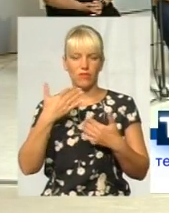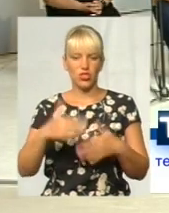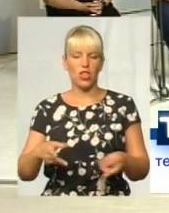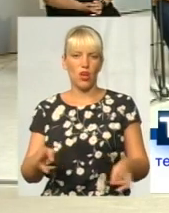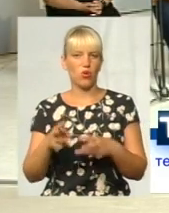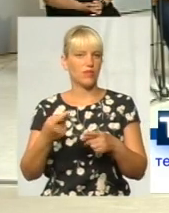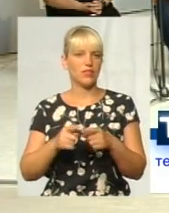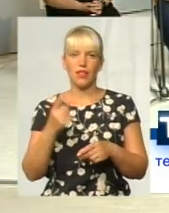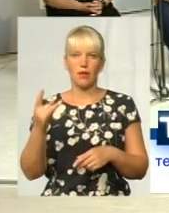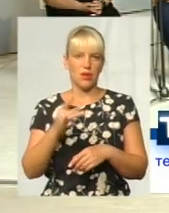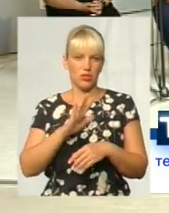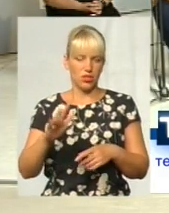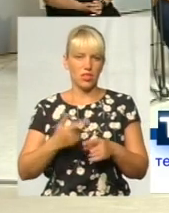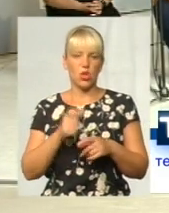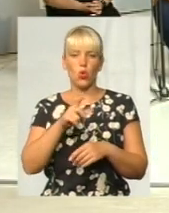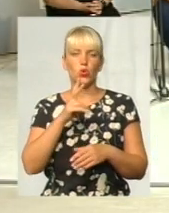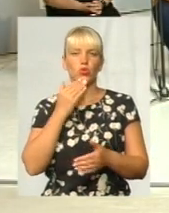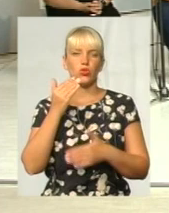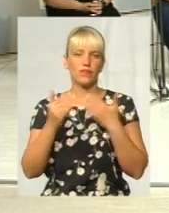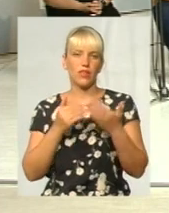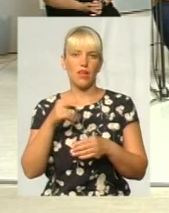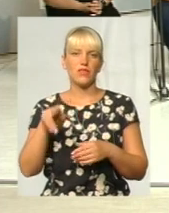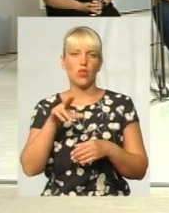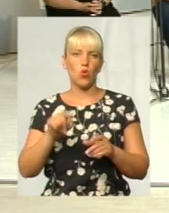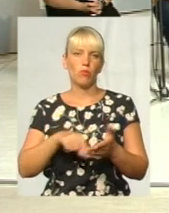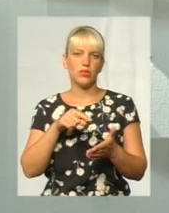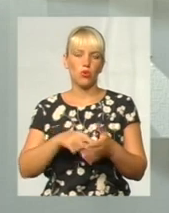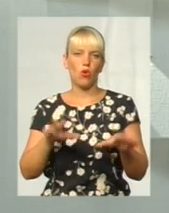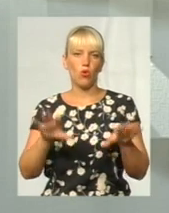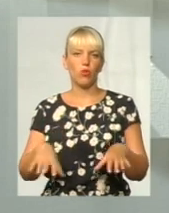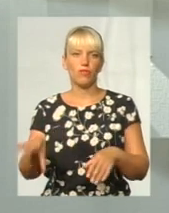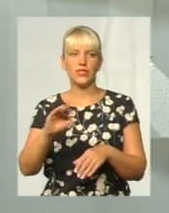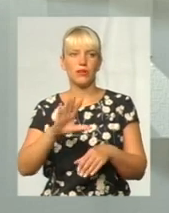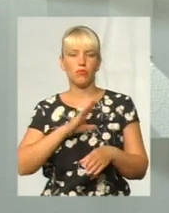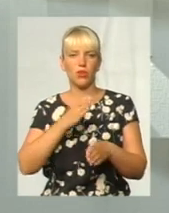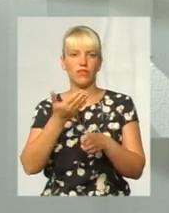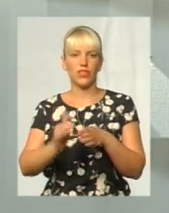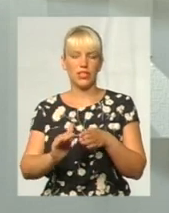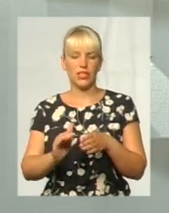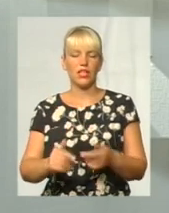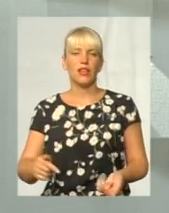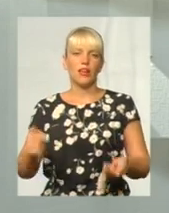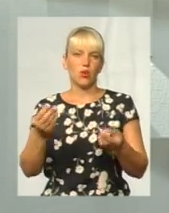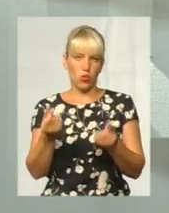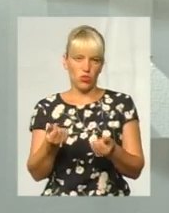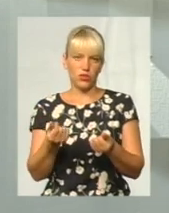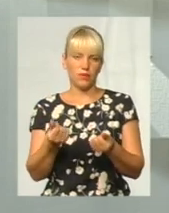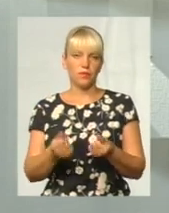перша пожежа. І всі люди, які зверталися до міського голови, всім було виділено відповідні кошти.